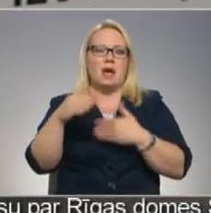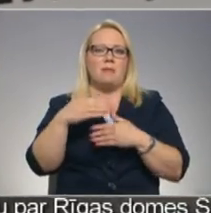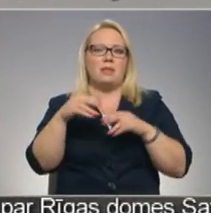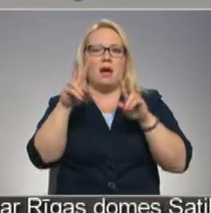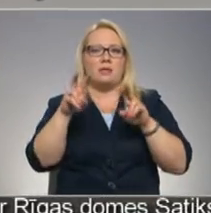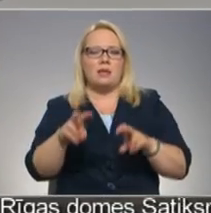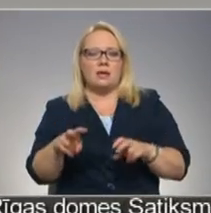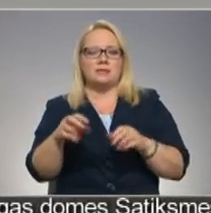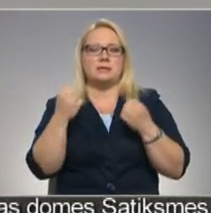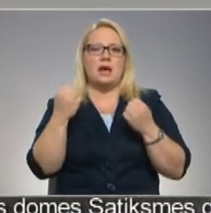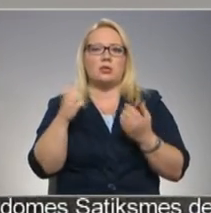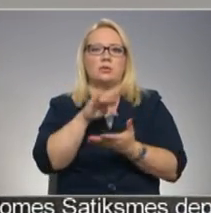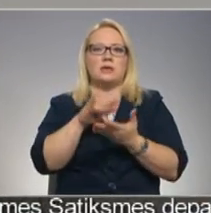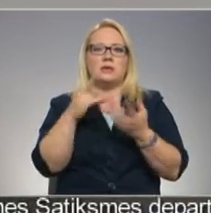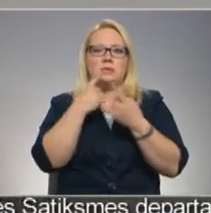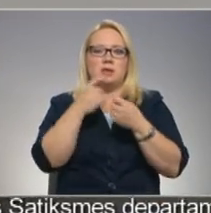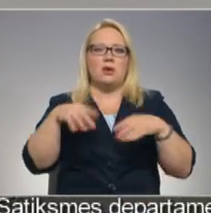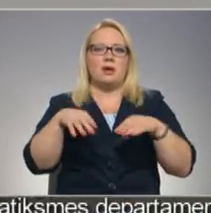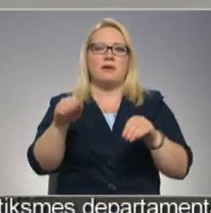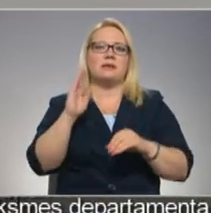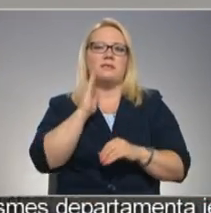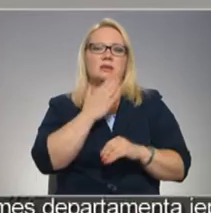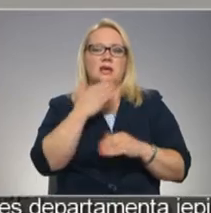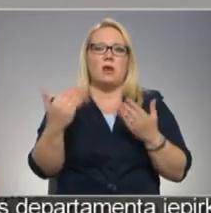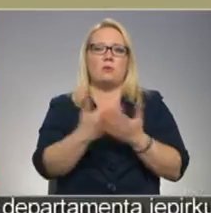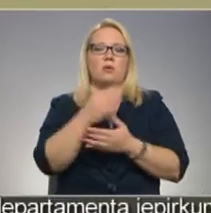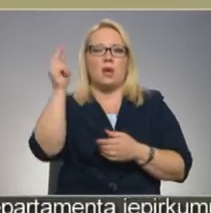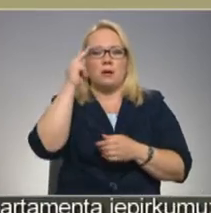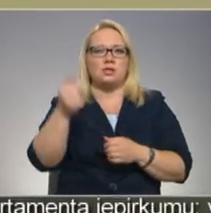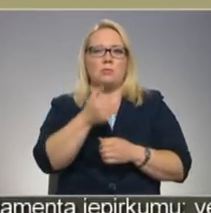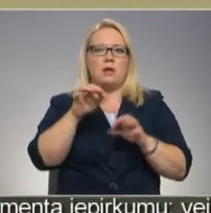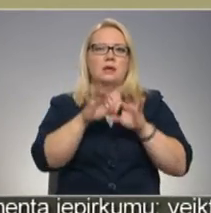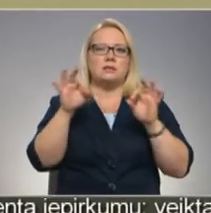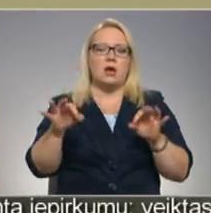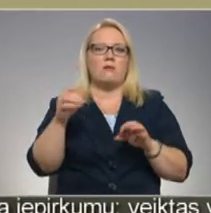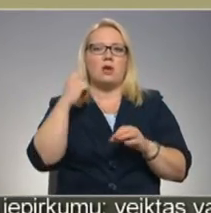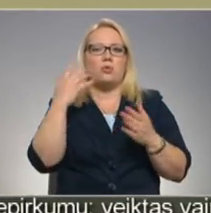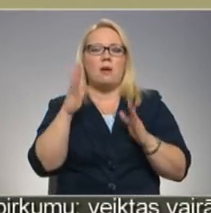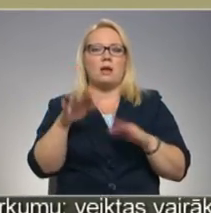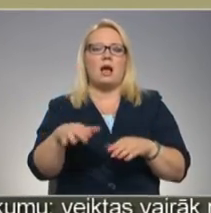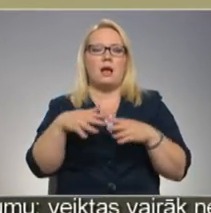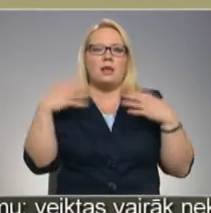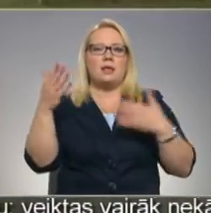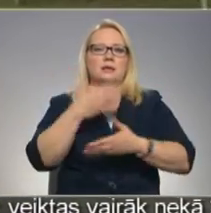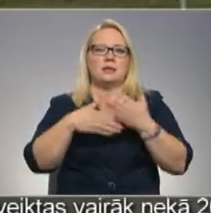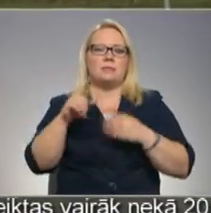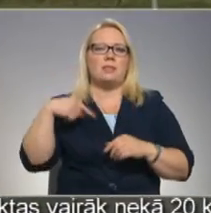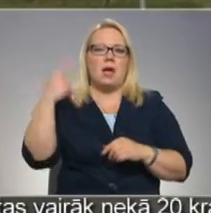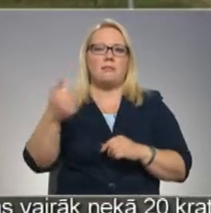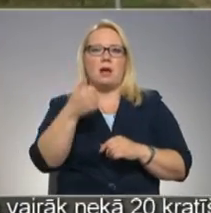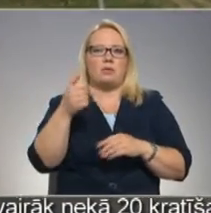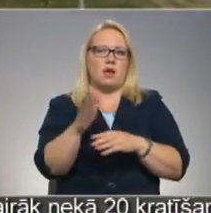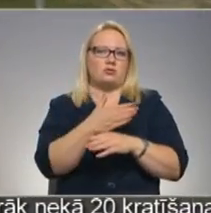Valsts izglītības satura centrs ziņo, ka veiks vasarā, lai jaunā mācību gada sākumā varētu spriest par to, kā pilta eksāmenis nākamajā gadā atšķirsties.